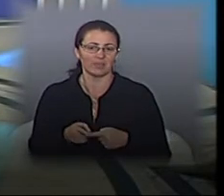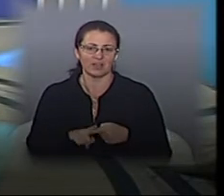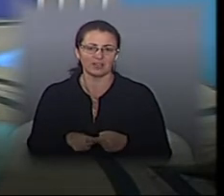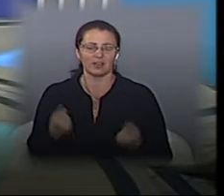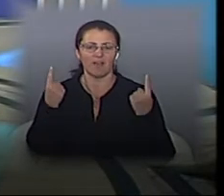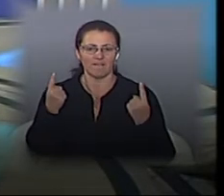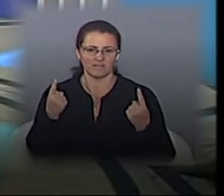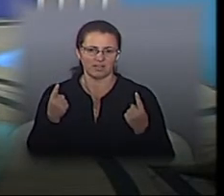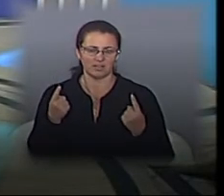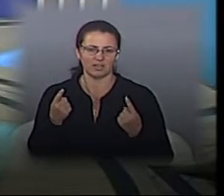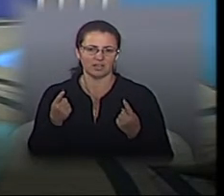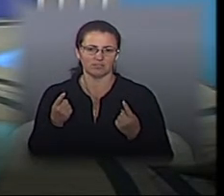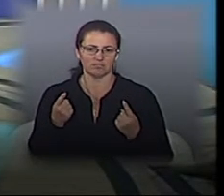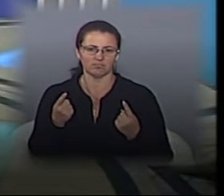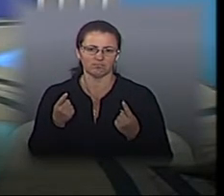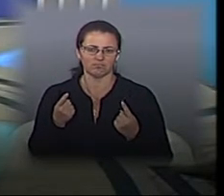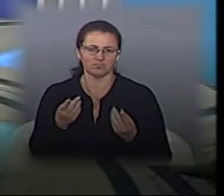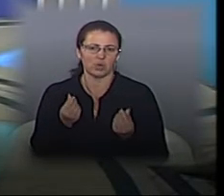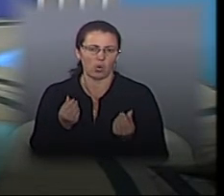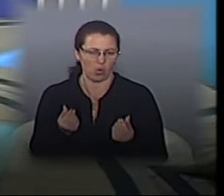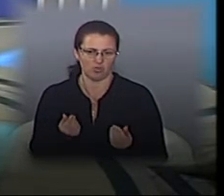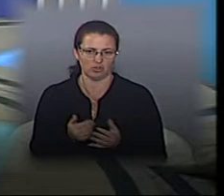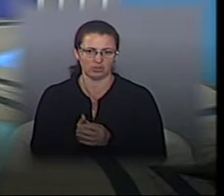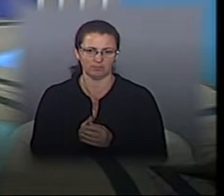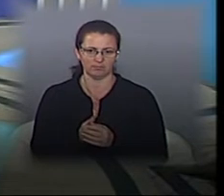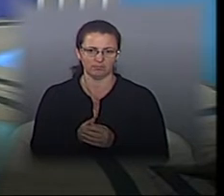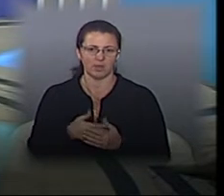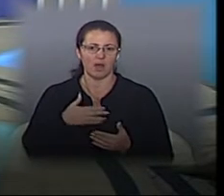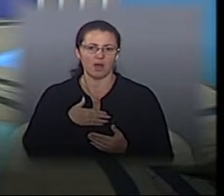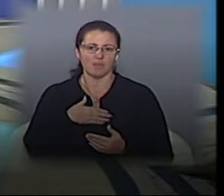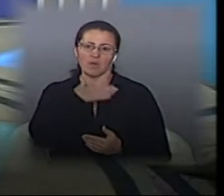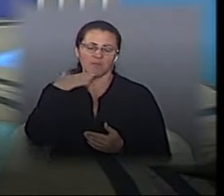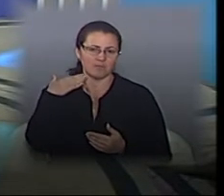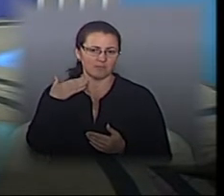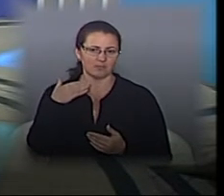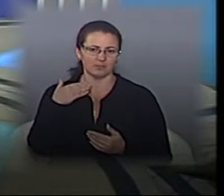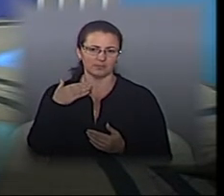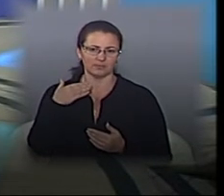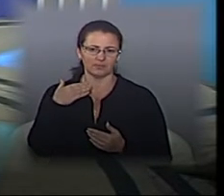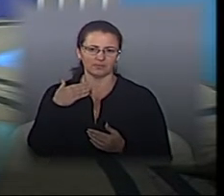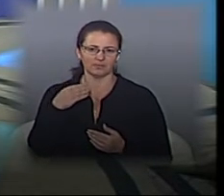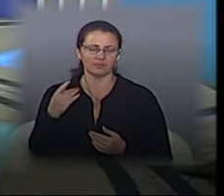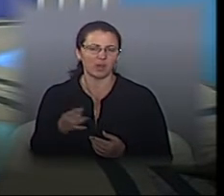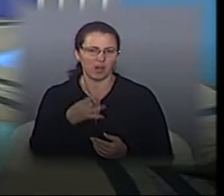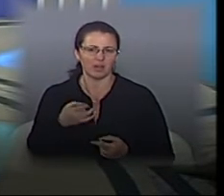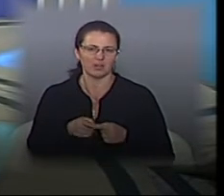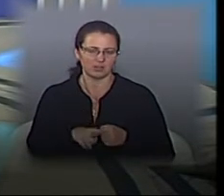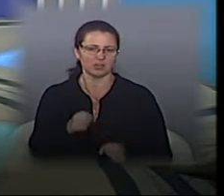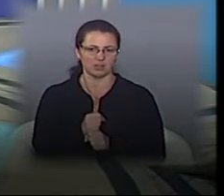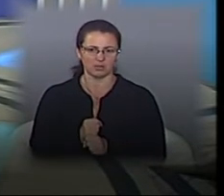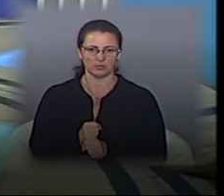великі фінансові ресурси, на такі експлуатаційні видатки. Тому ми все не одночасно, не в одномоментно, але тимчасово ми